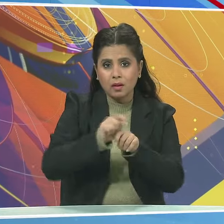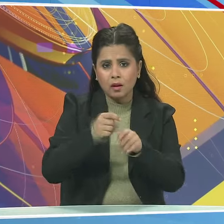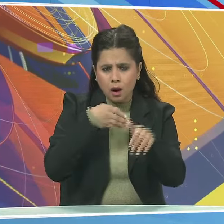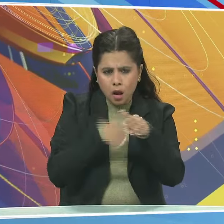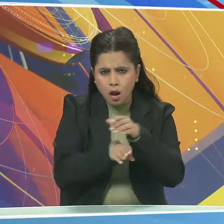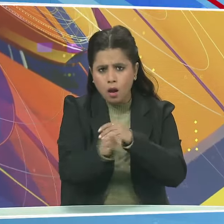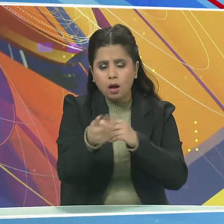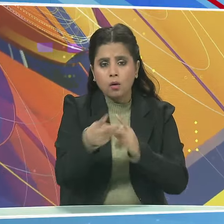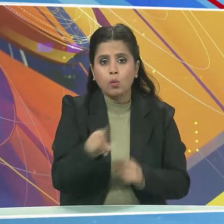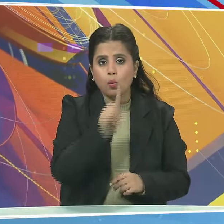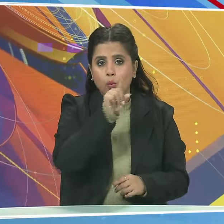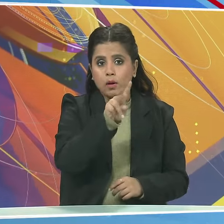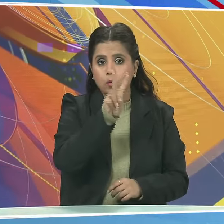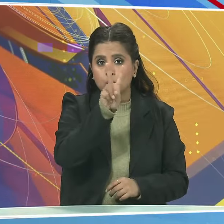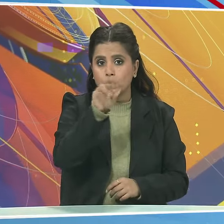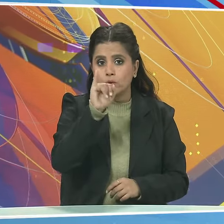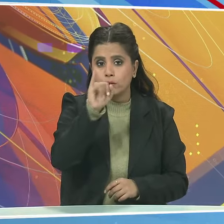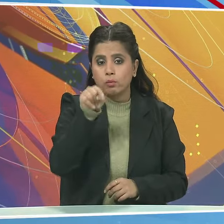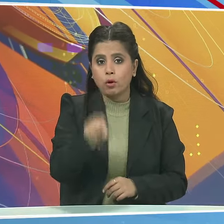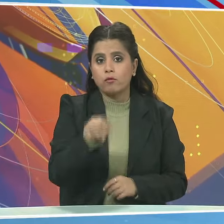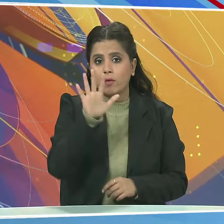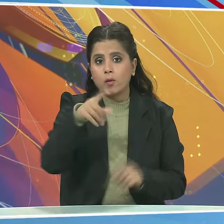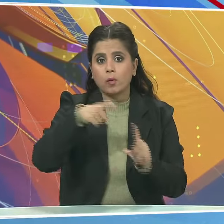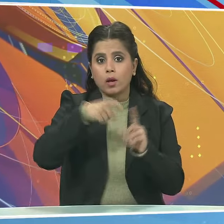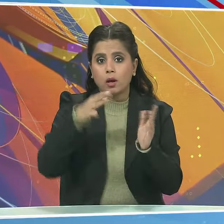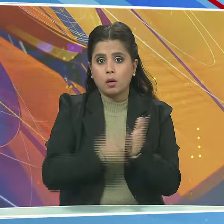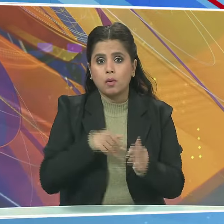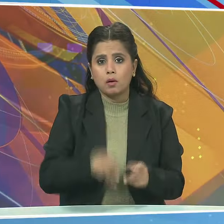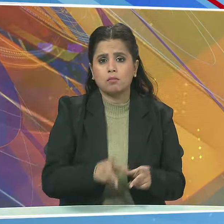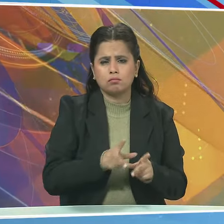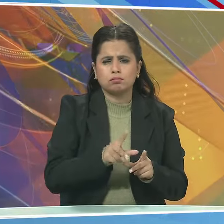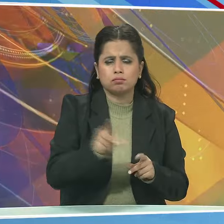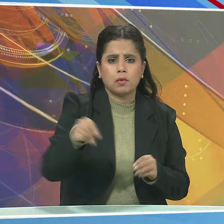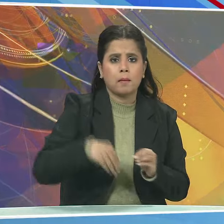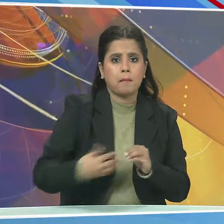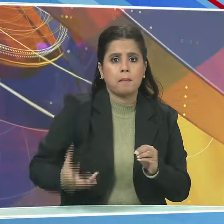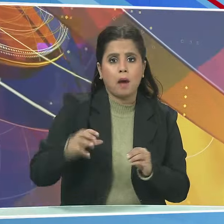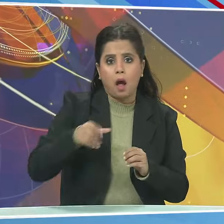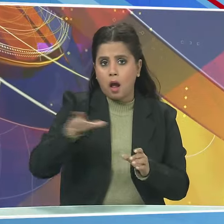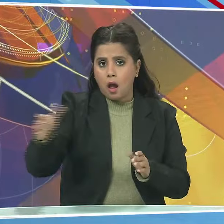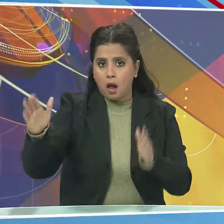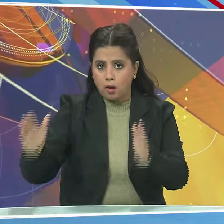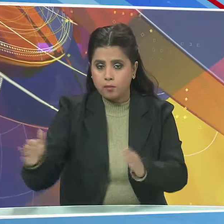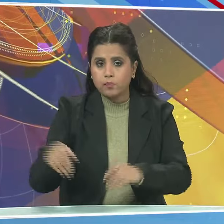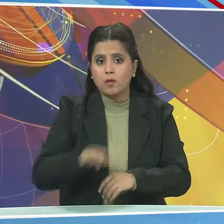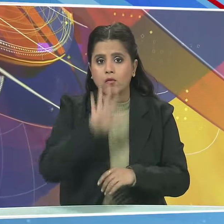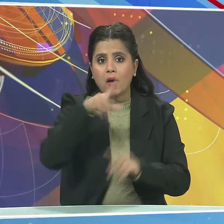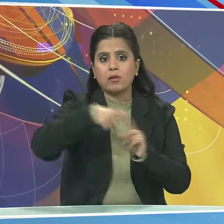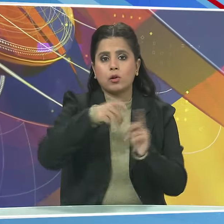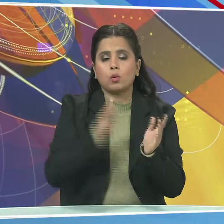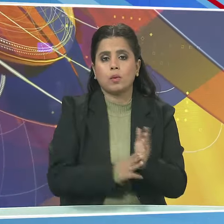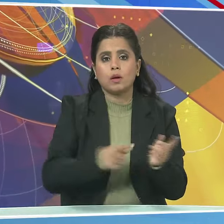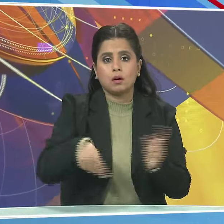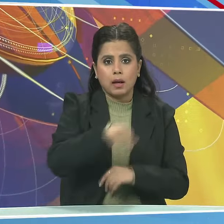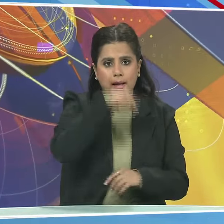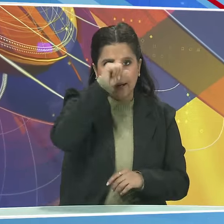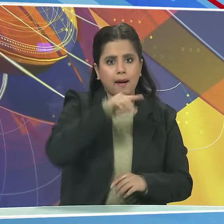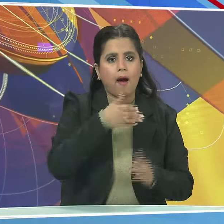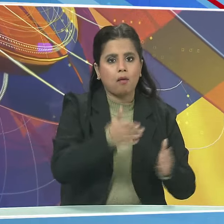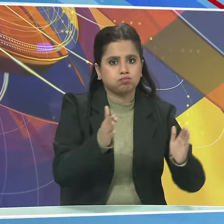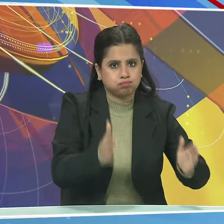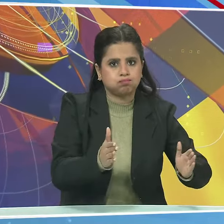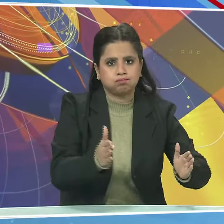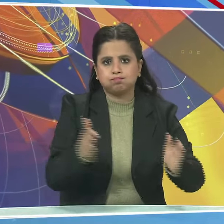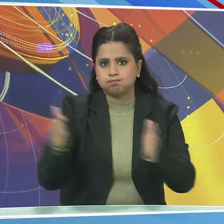से 126.5 किलोमीटर पाइपलाइन बांगलादेश में और 5 किलोमीटर भारत में है